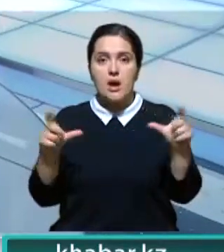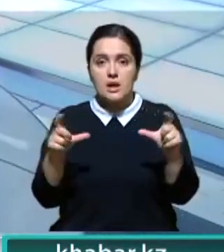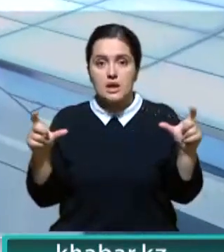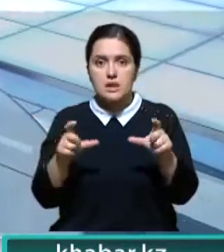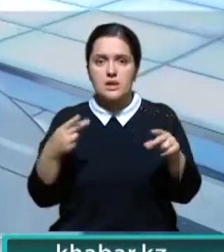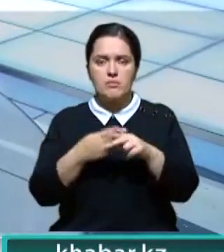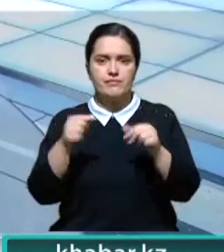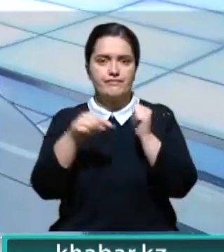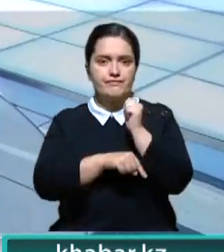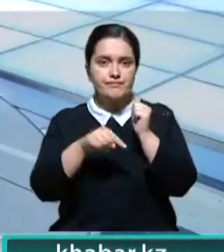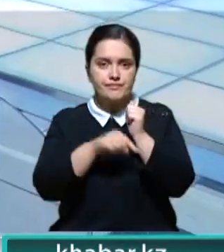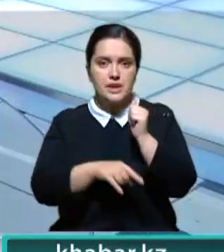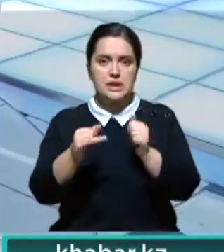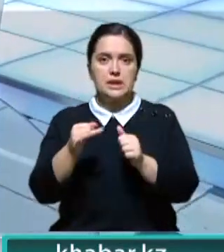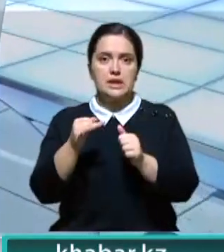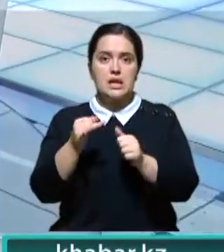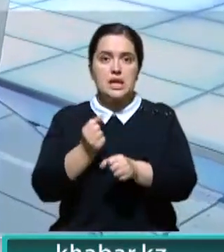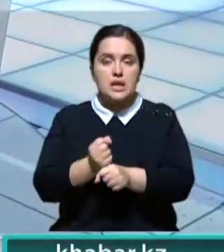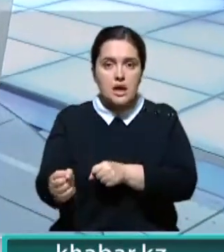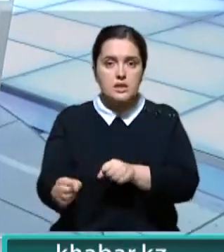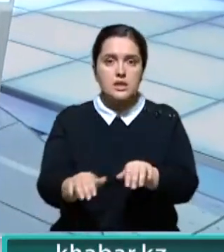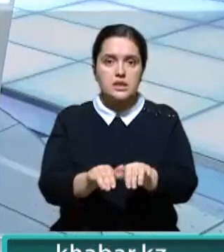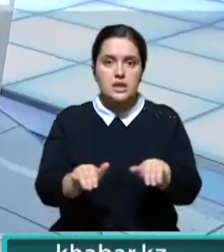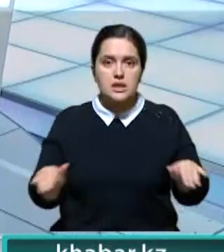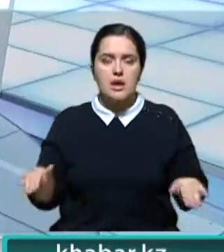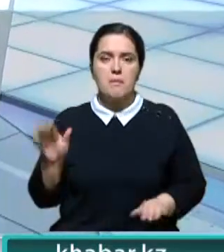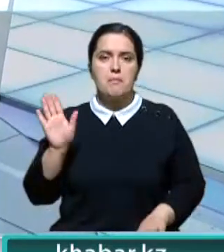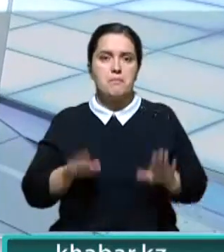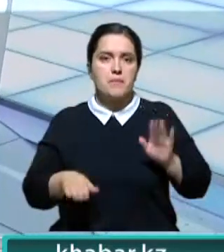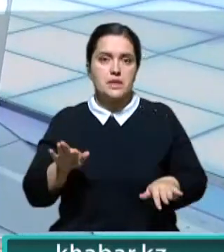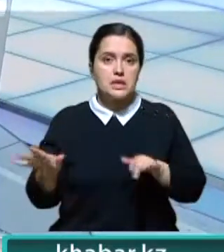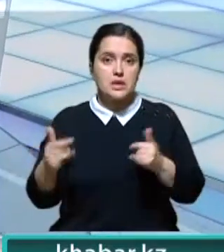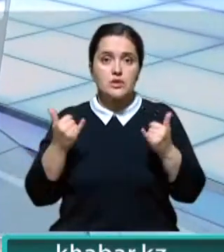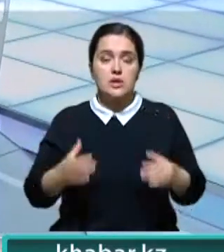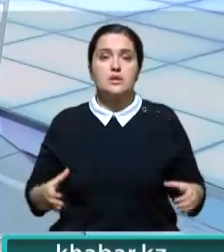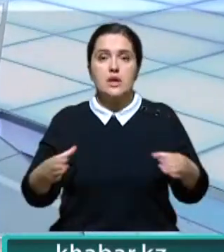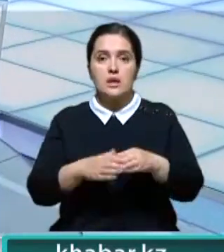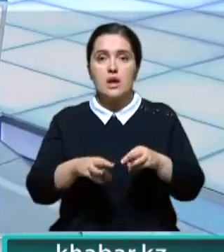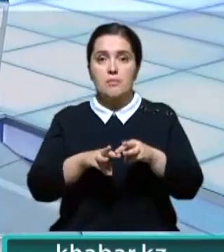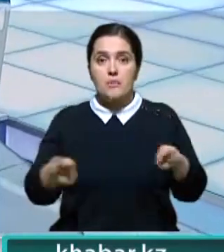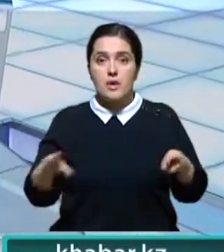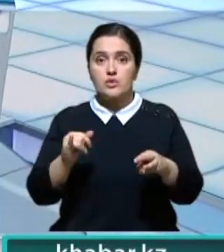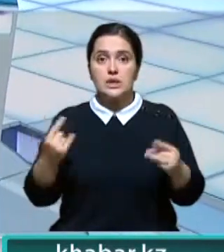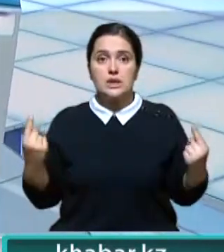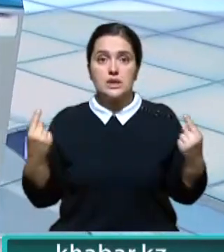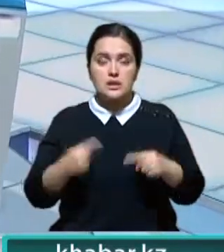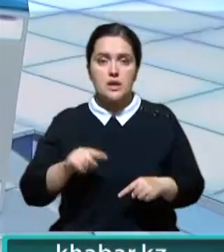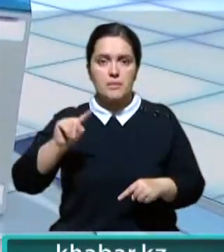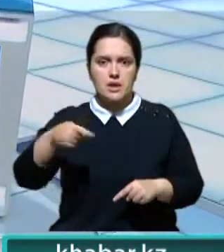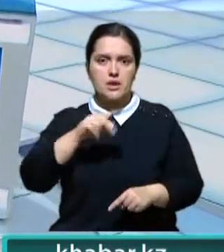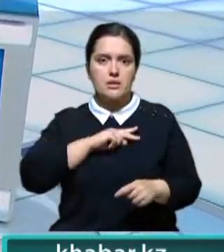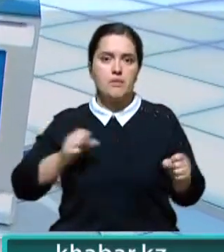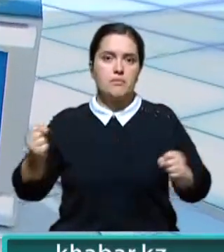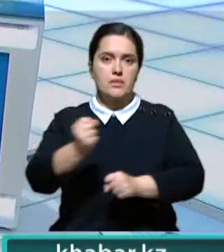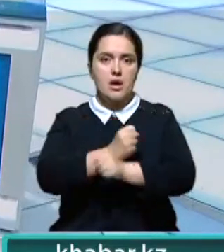в магазинах, процветающую коррупцию и насилие над детьми. Бездействие нынешнего состава правительства в условиях особого кризиса